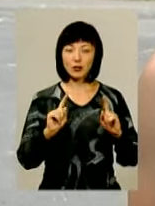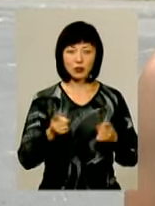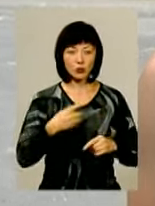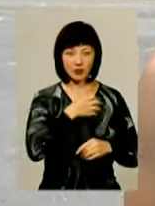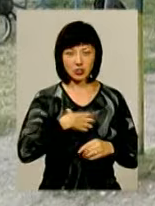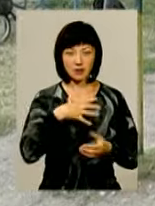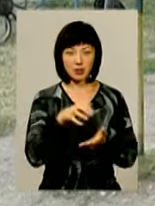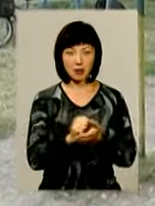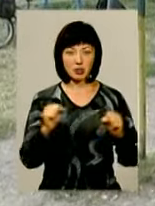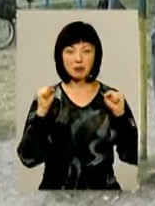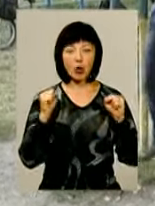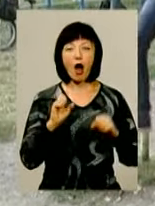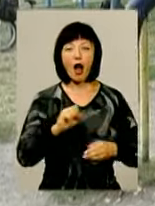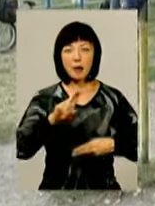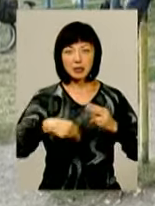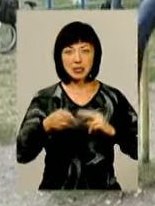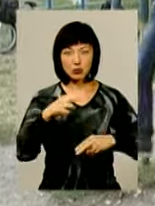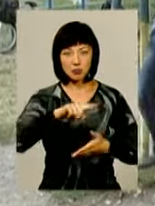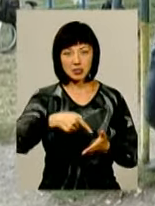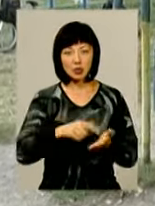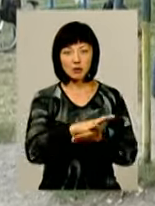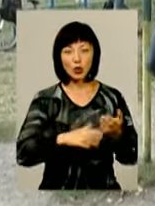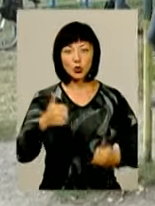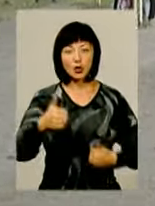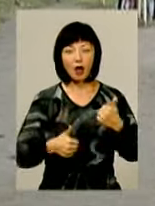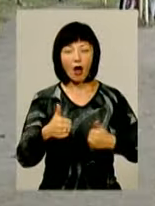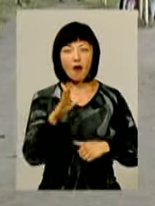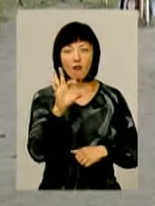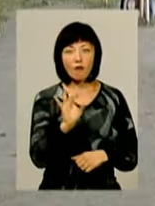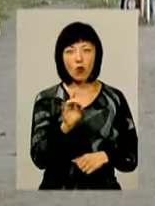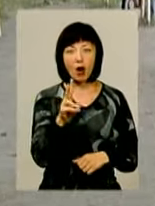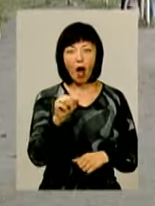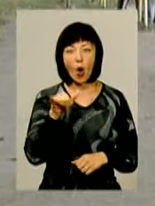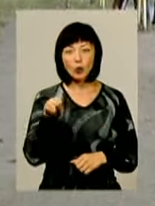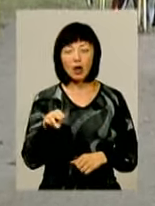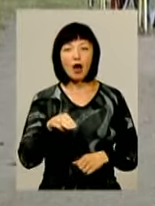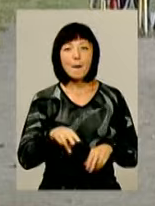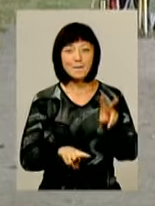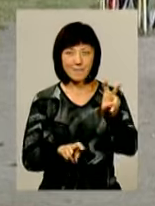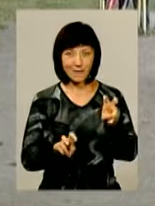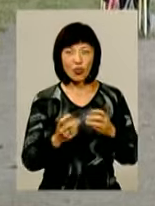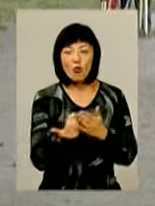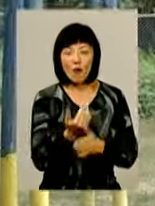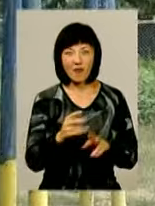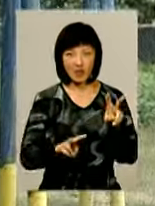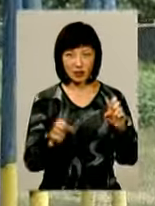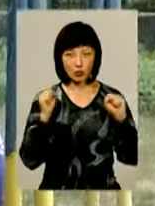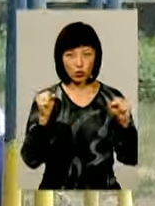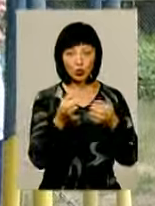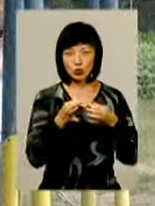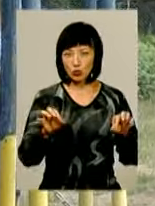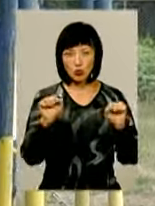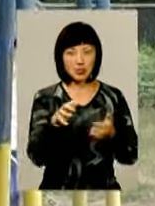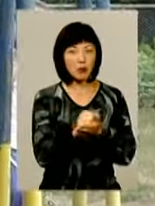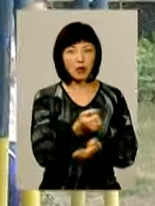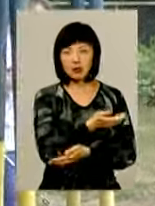важливо займатися спортом. А у гімнастичному містечку триває турнір з воркауту. Цей доволі молодий вид спорту надзвичайно доступний. І займатися ним може